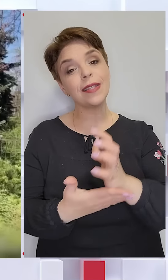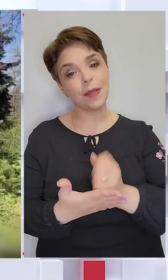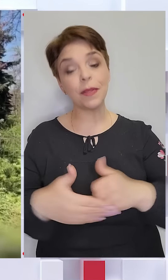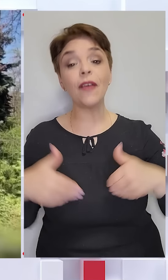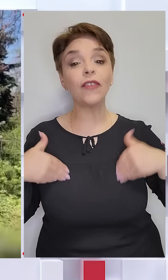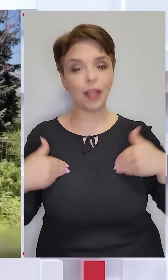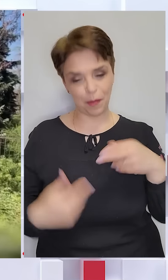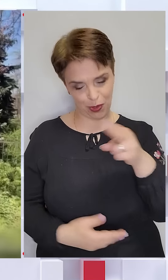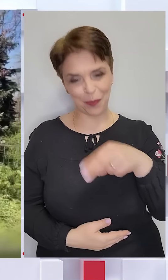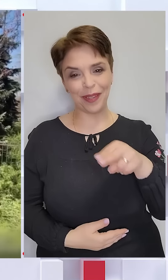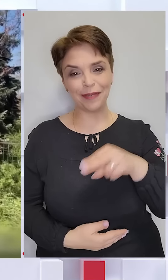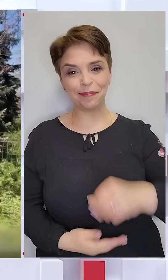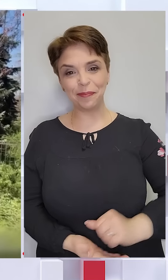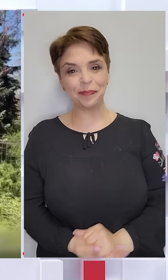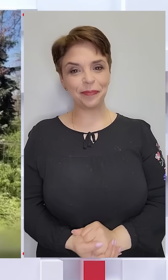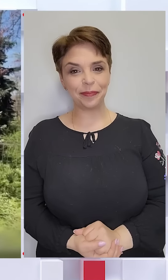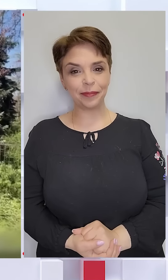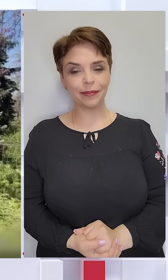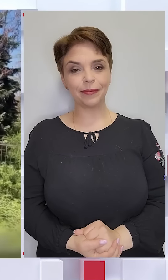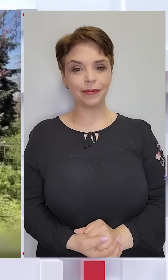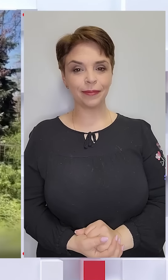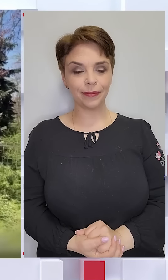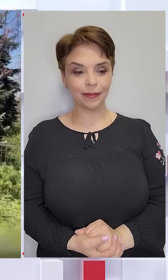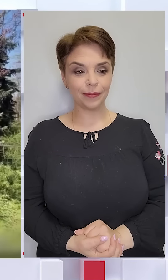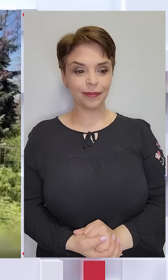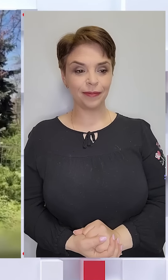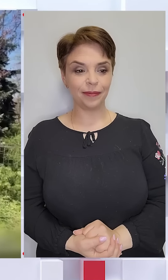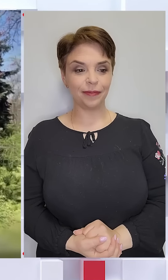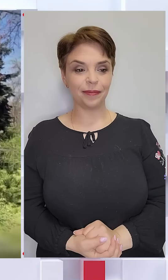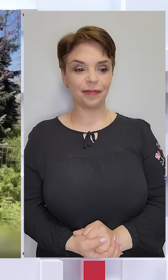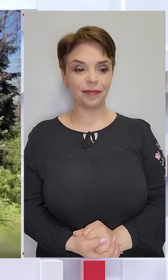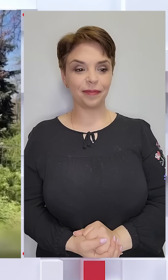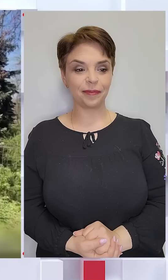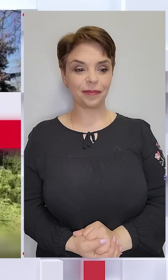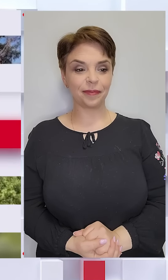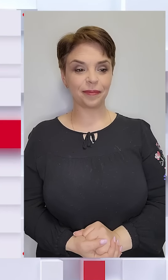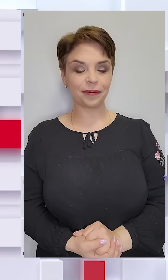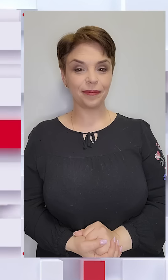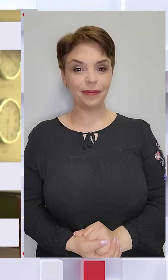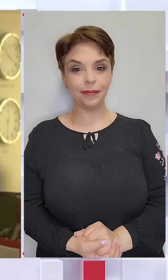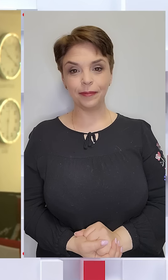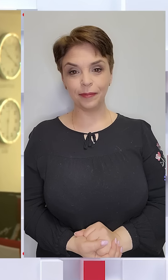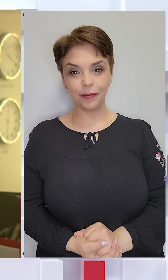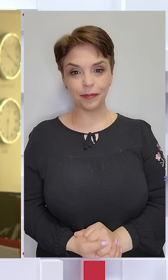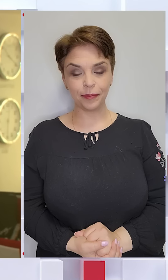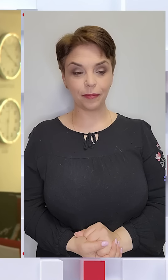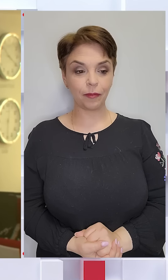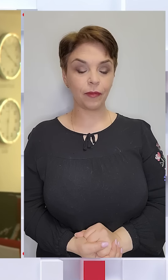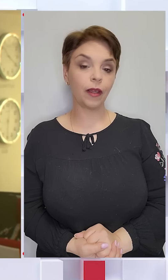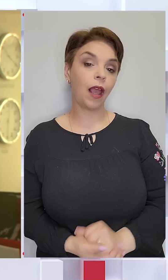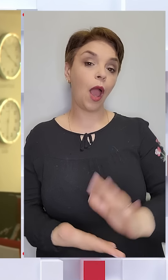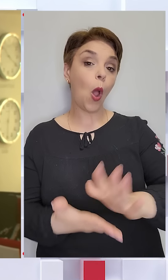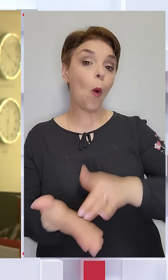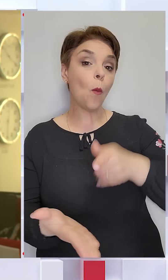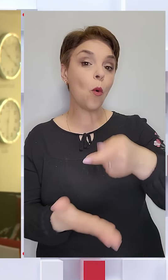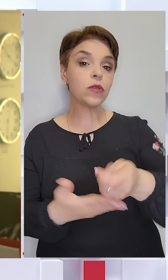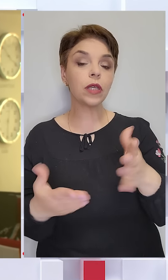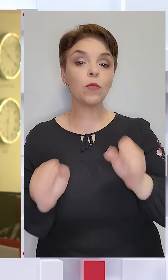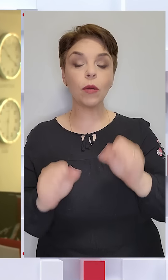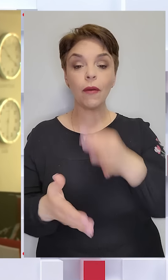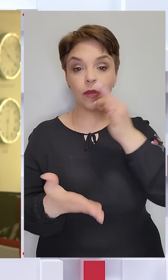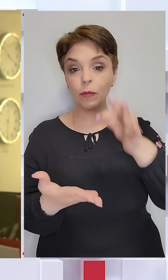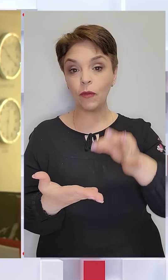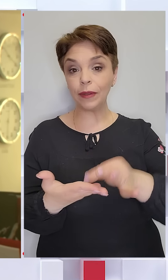вітаніном де. Олена Оскун, Михайло Путята, ТСН, 1.1. Позов, за яким могла би